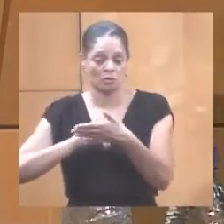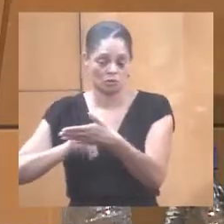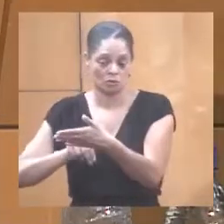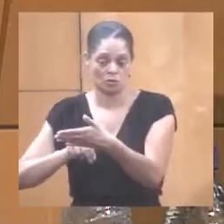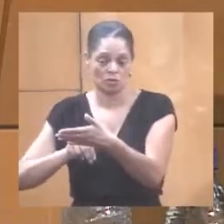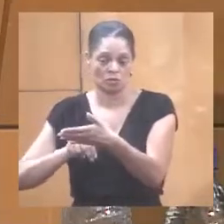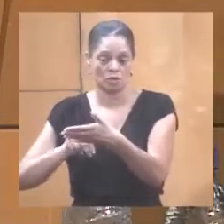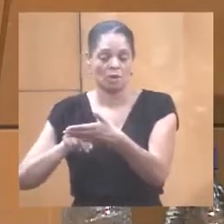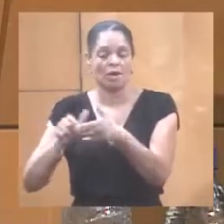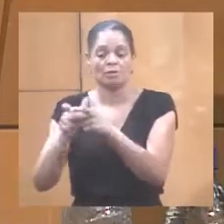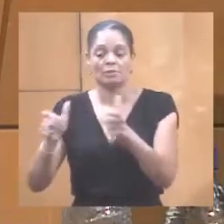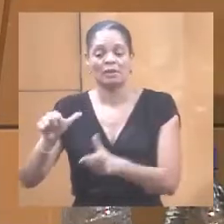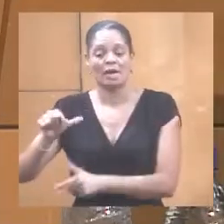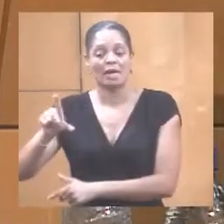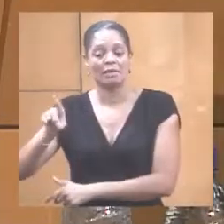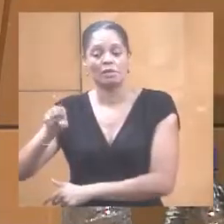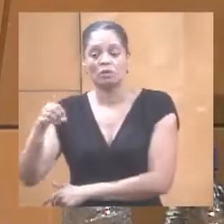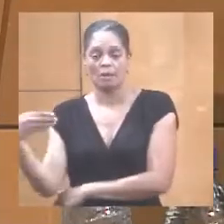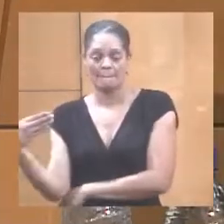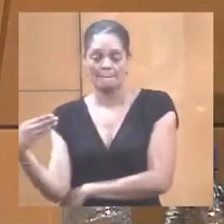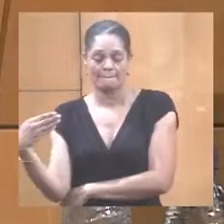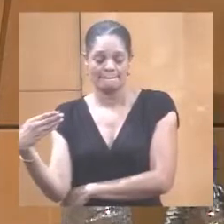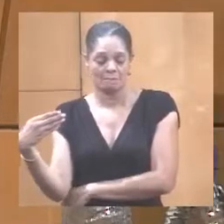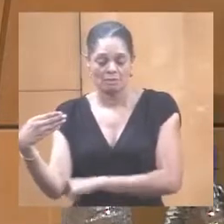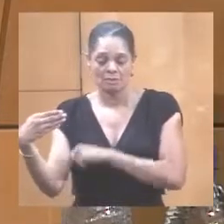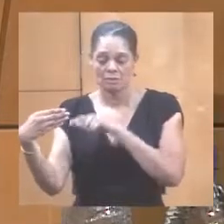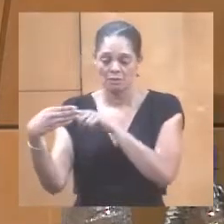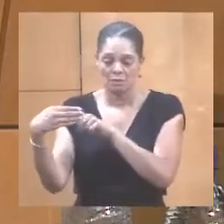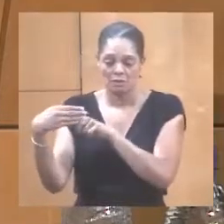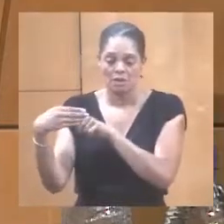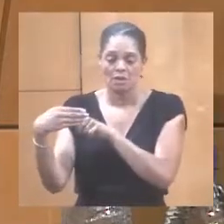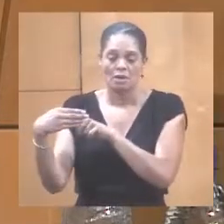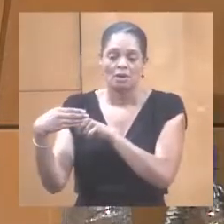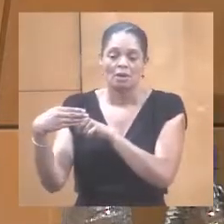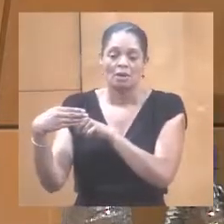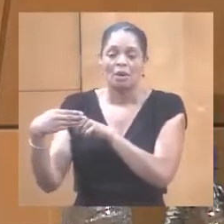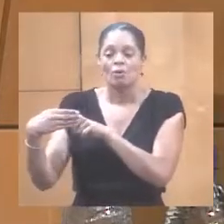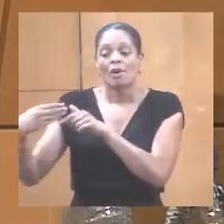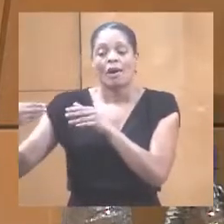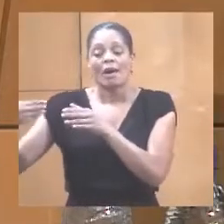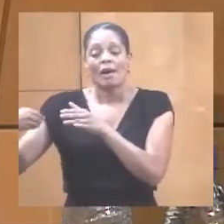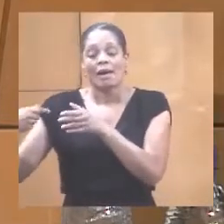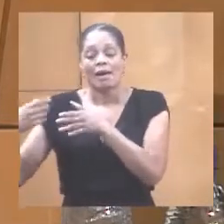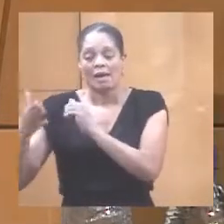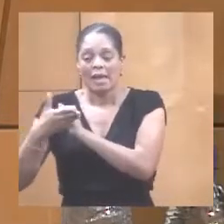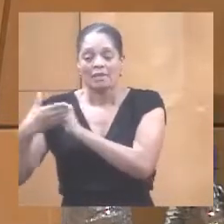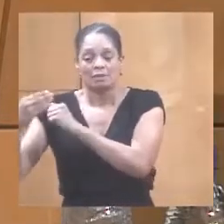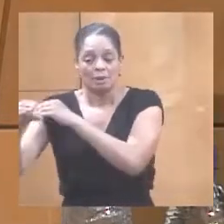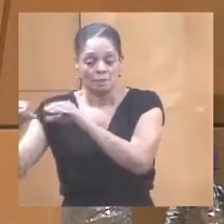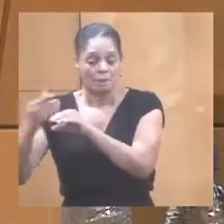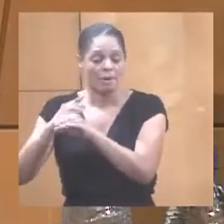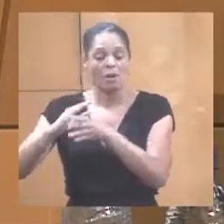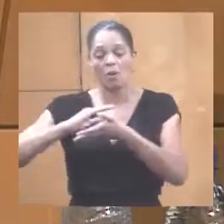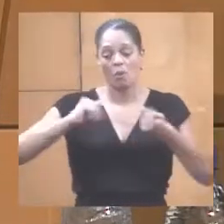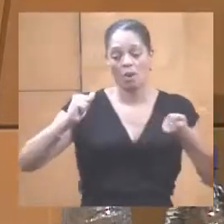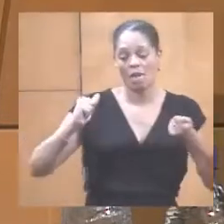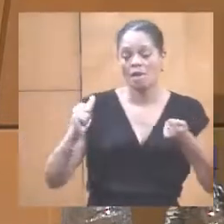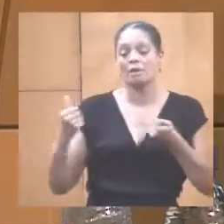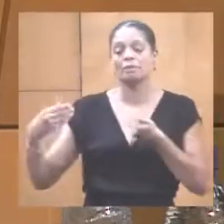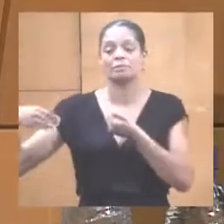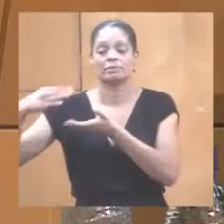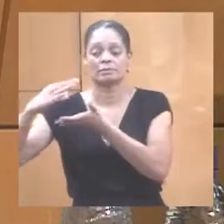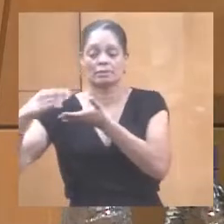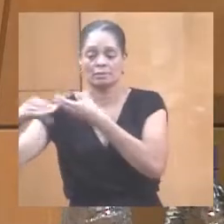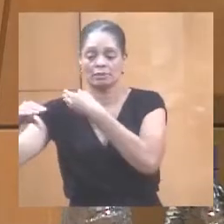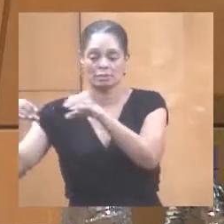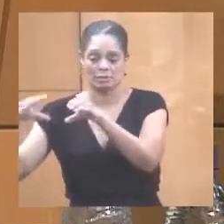la DOM qui permet, qui délivre pour notre compte ces aides individuelles. Et pour le reste du